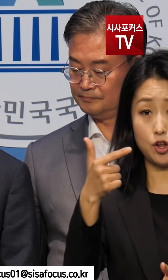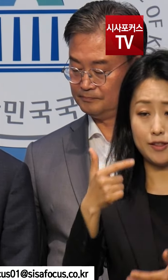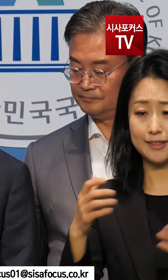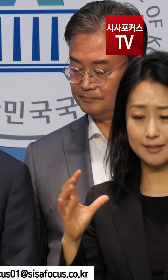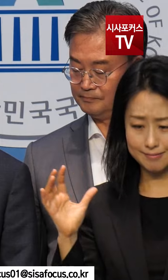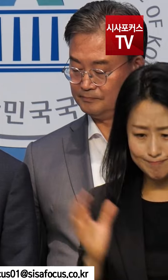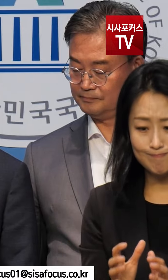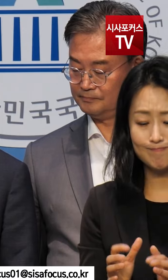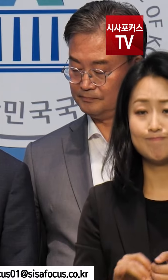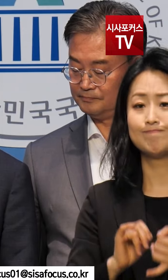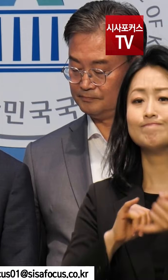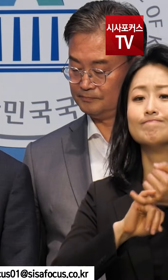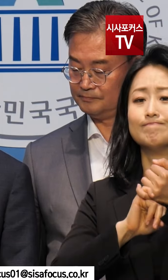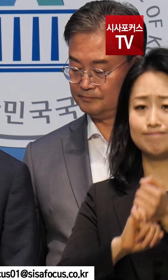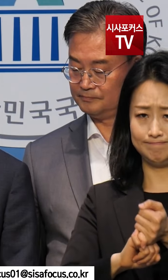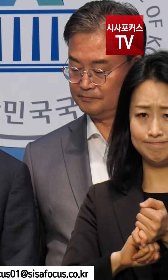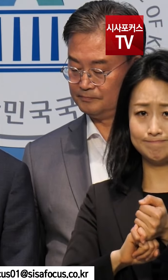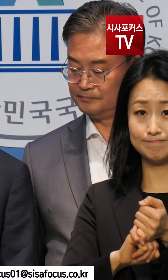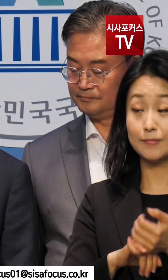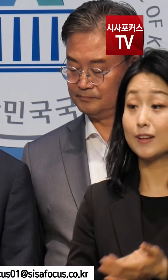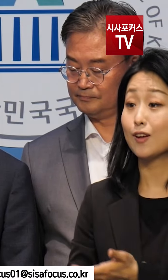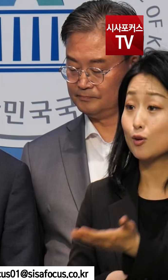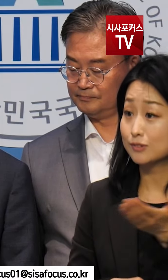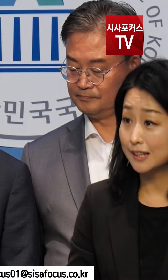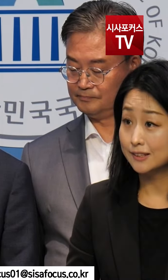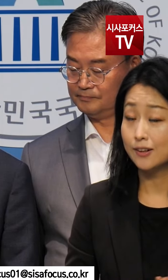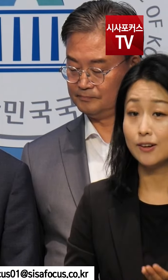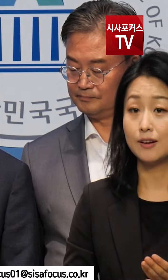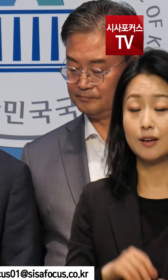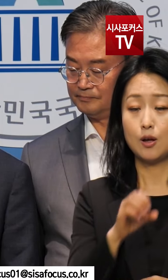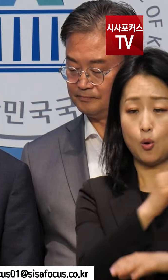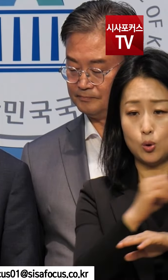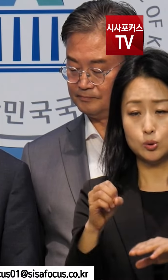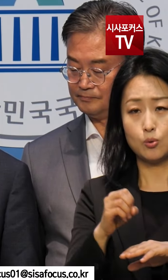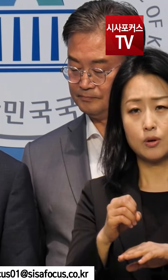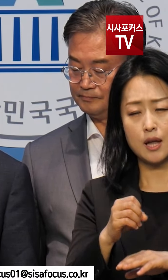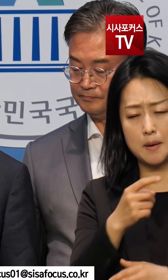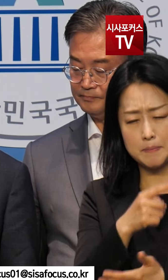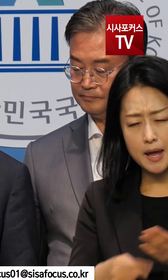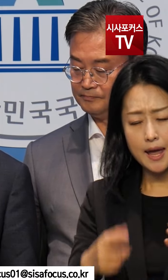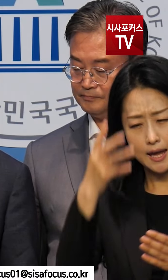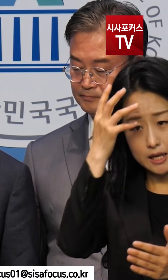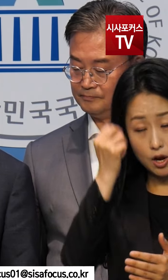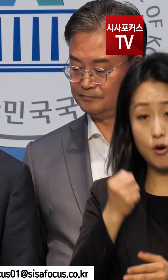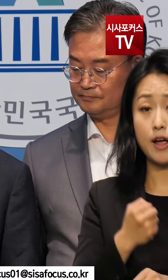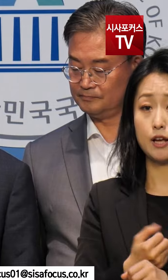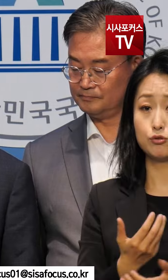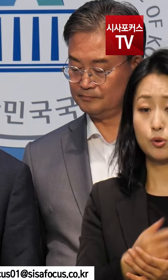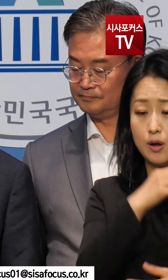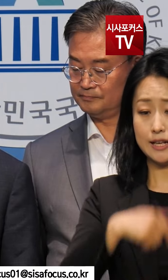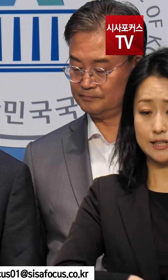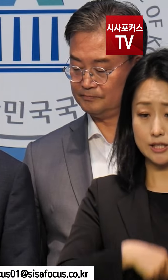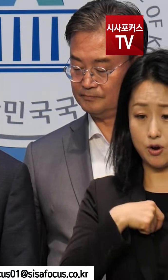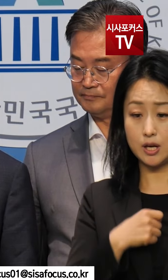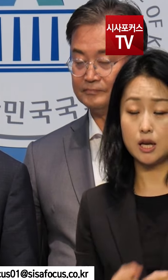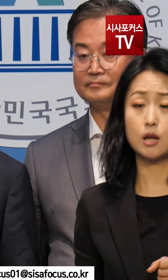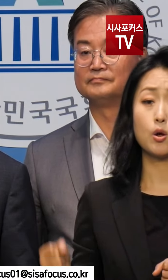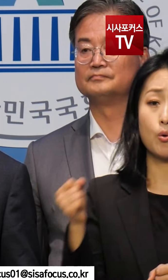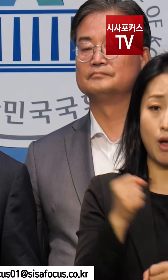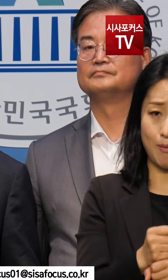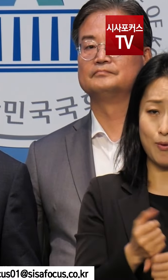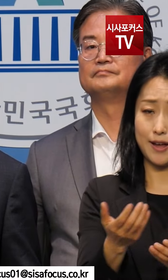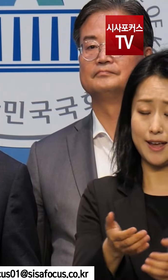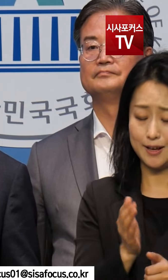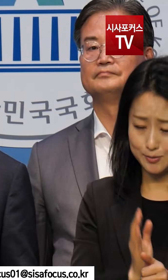힘을 모으겠습니다. 국민 여러분께서도 오송의 아픔을 기억해 주시고 정의를 회복하는 길에 함께해 주실 것을